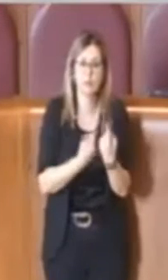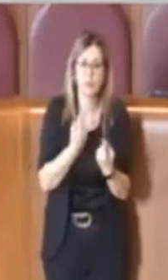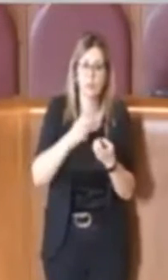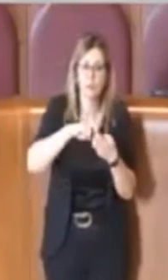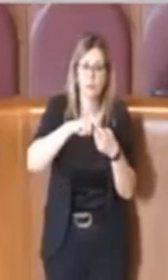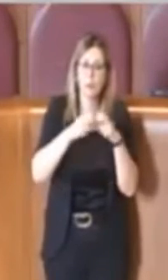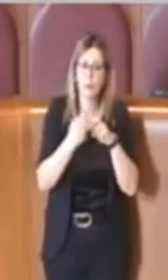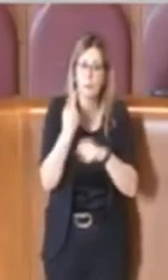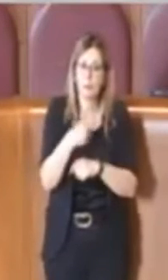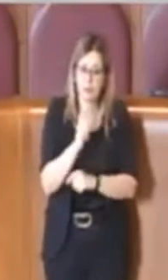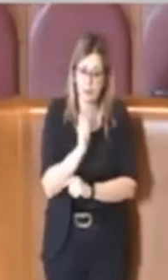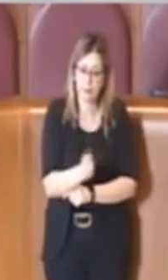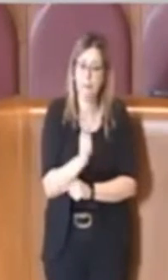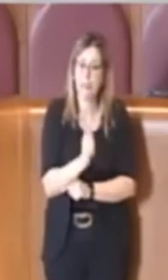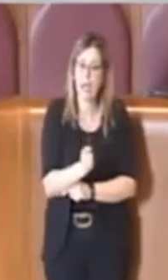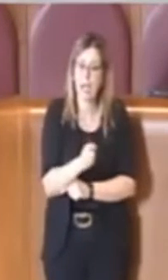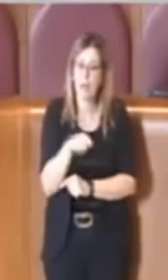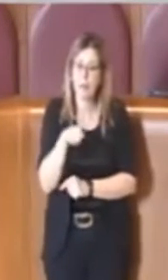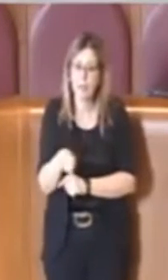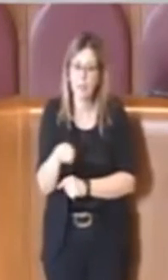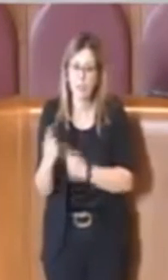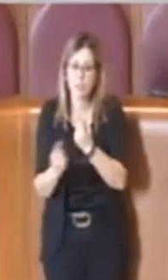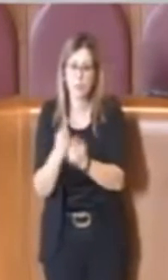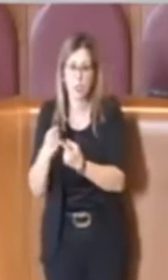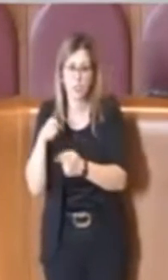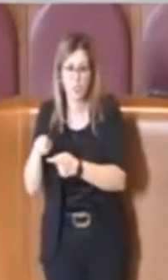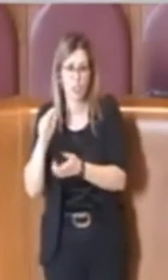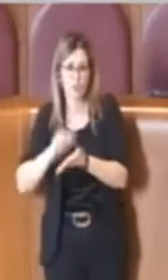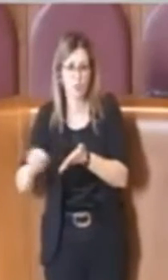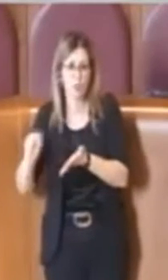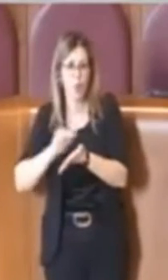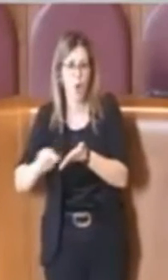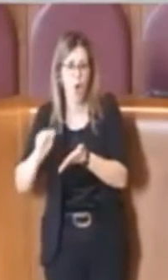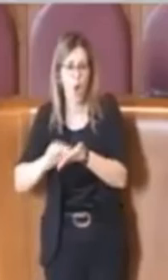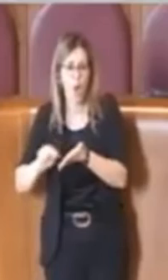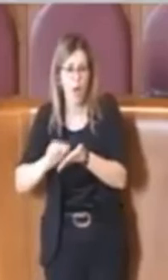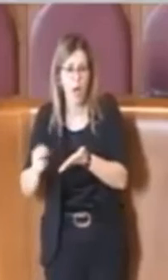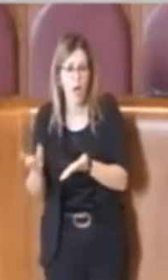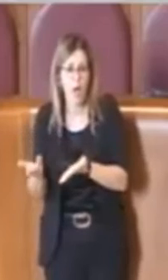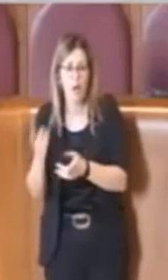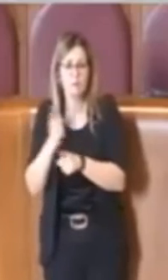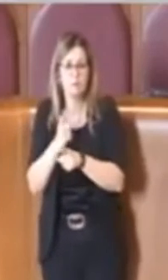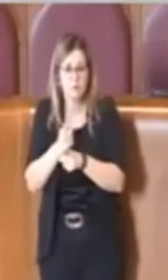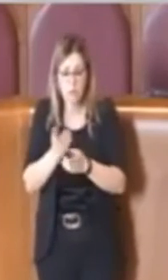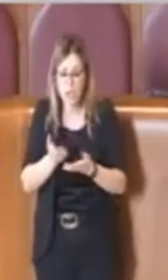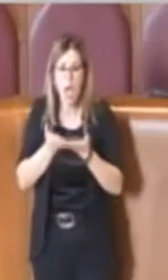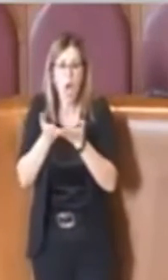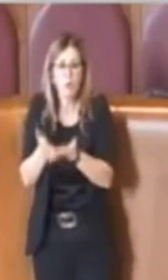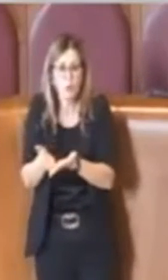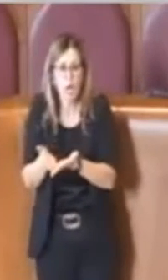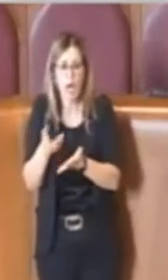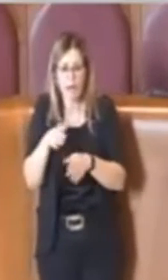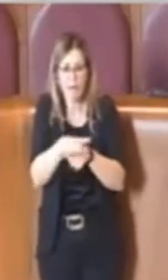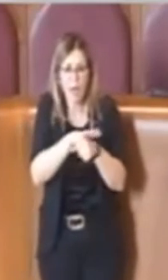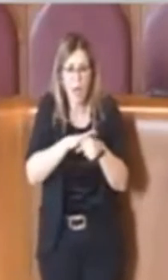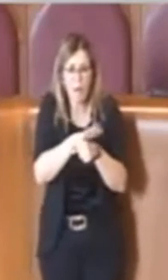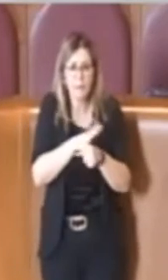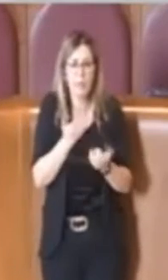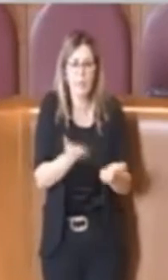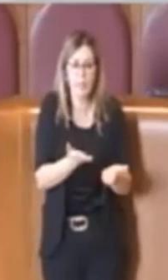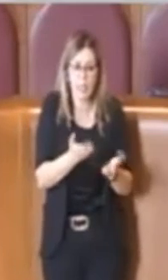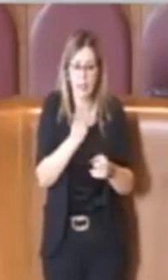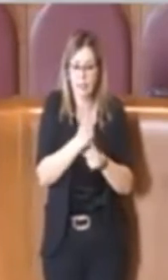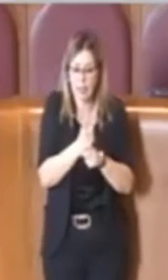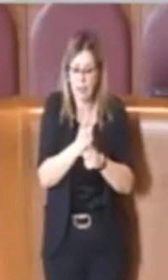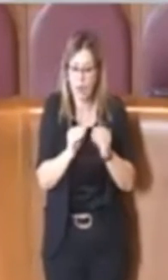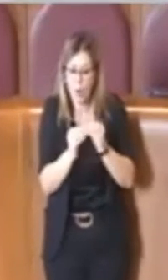riflessione scolastica, dove lì bisogna aiutare le famiglie a cercare di pagare direttamente online